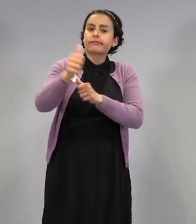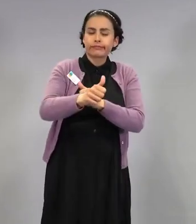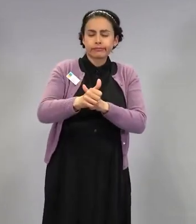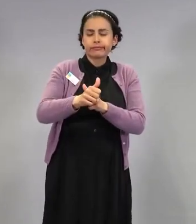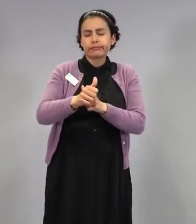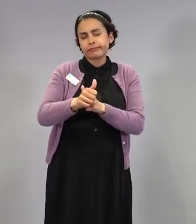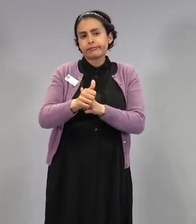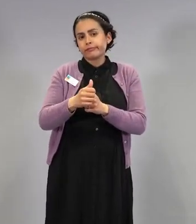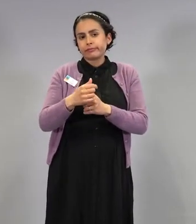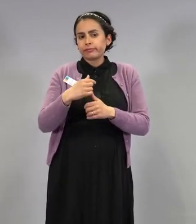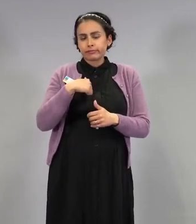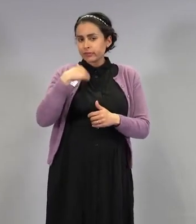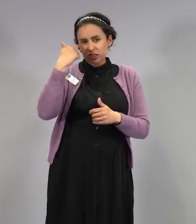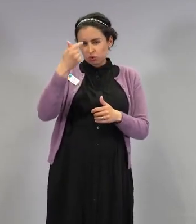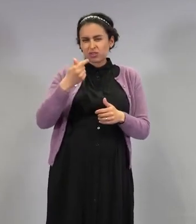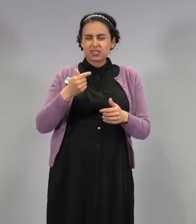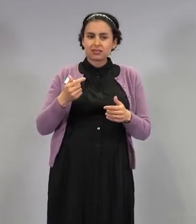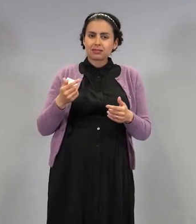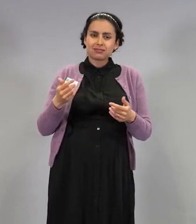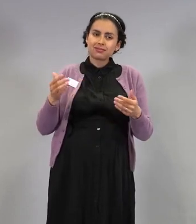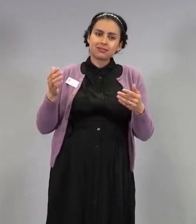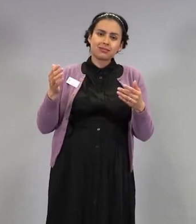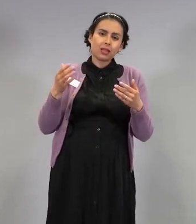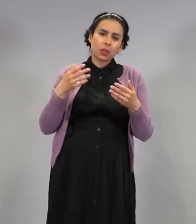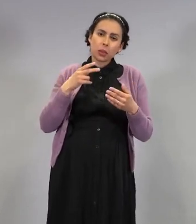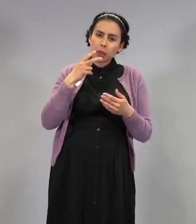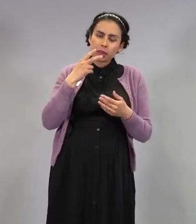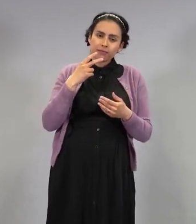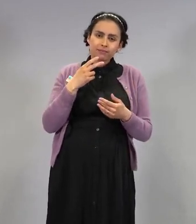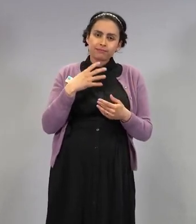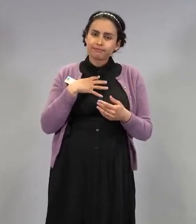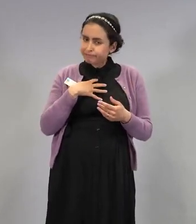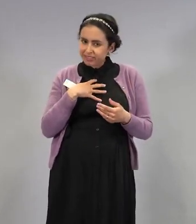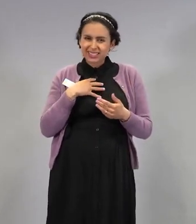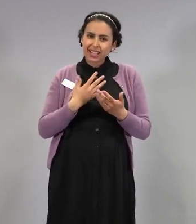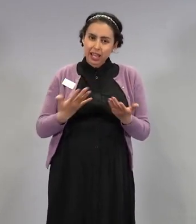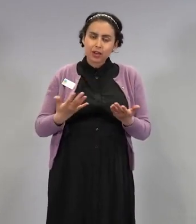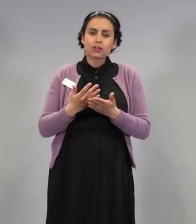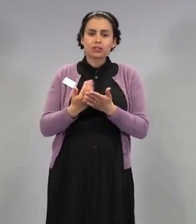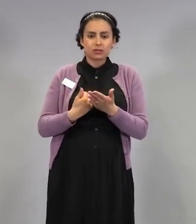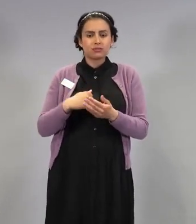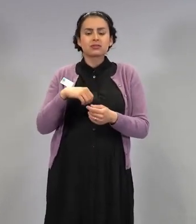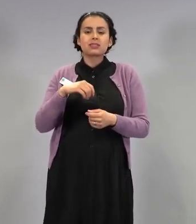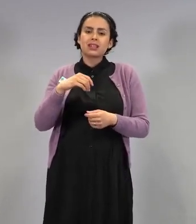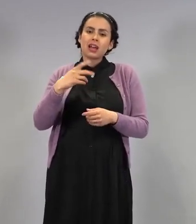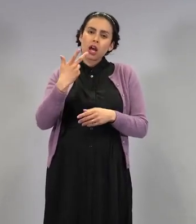on hyvin epätodennäköistä, koska ne kaikki terveystiedot ovat valtaosalla siellä rokotuspaikalla.